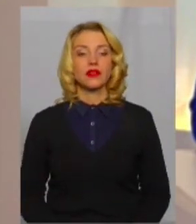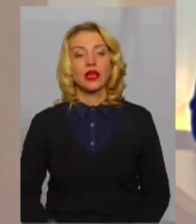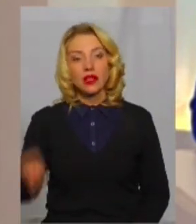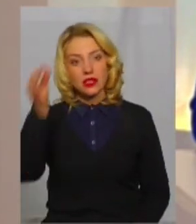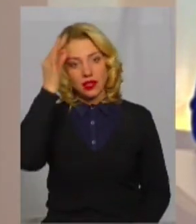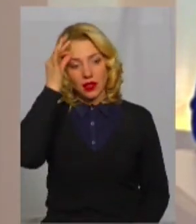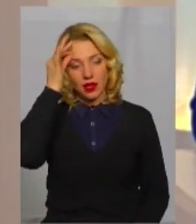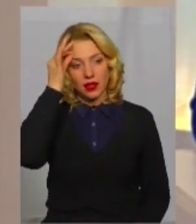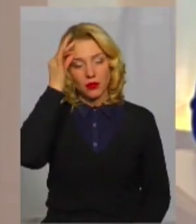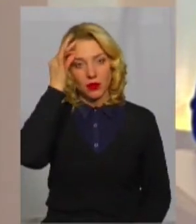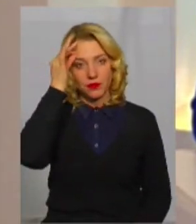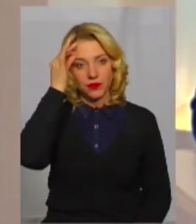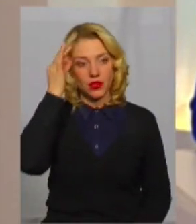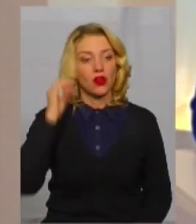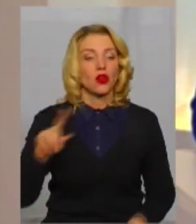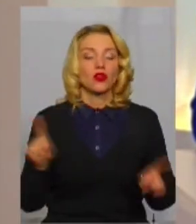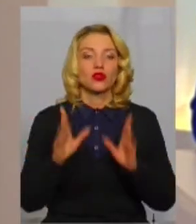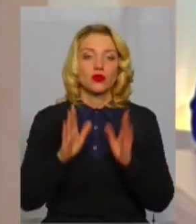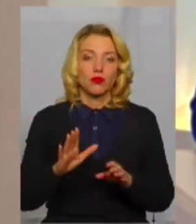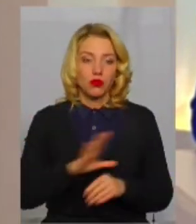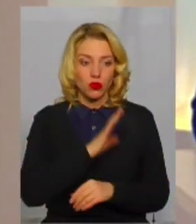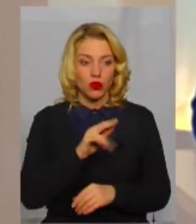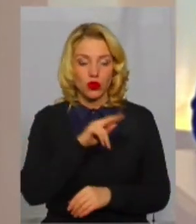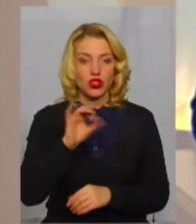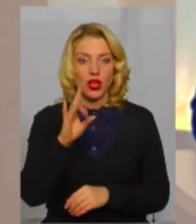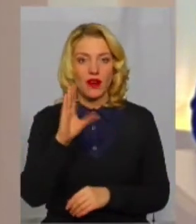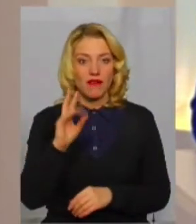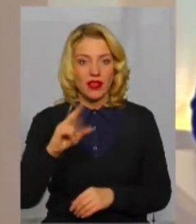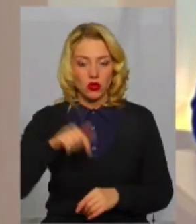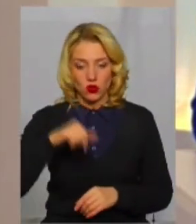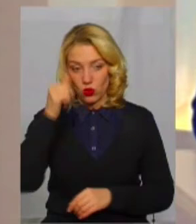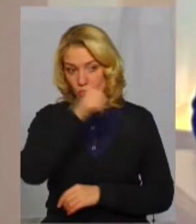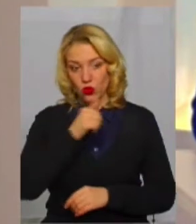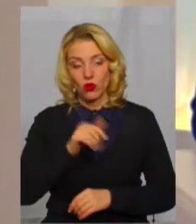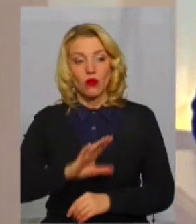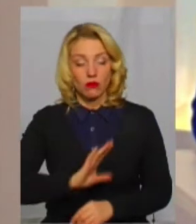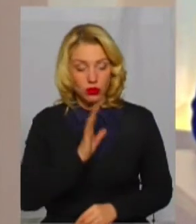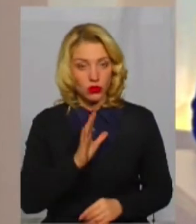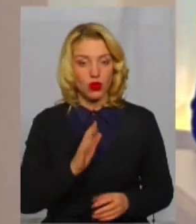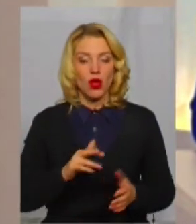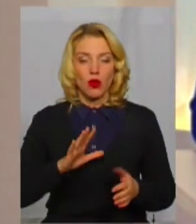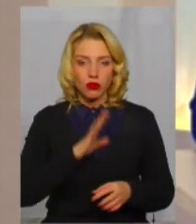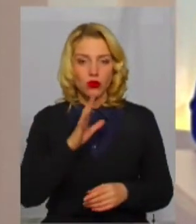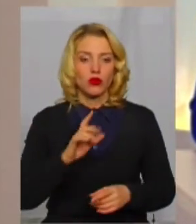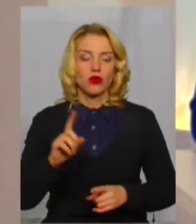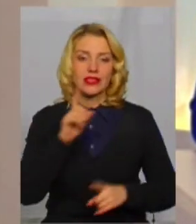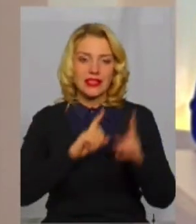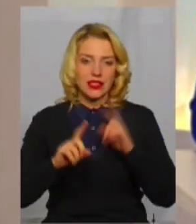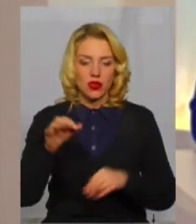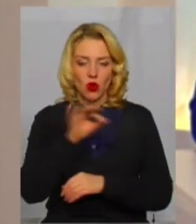Загадаємо те, що було у червні цього року, було, пройшло засідання обласної